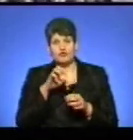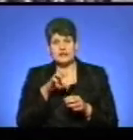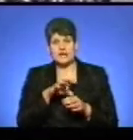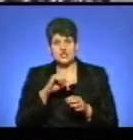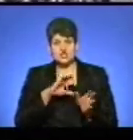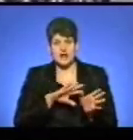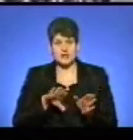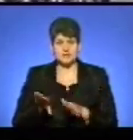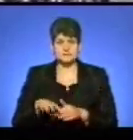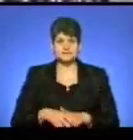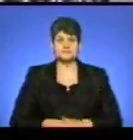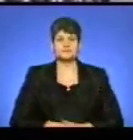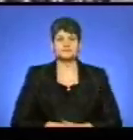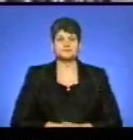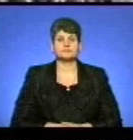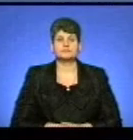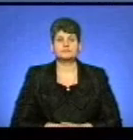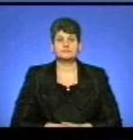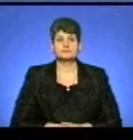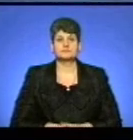Богдан Буденшук, Андрій Бодак – Новини.